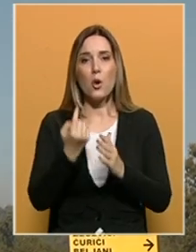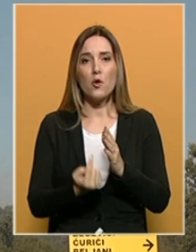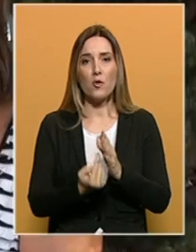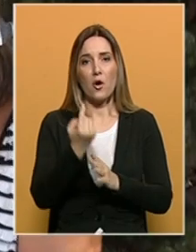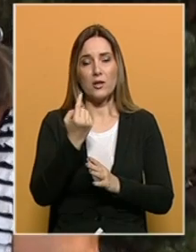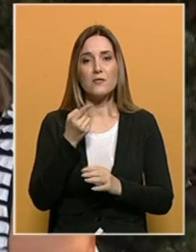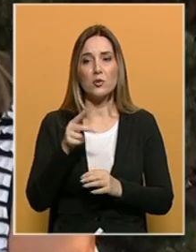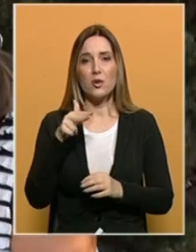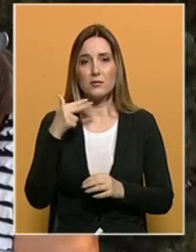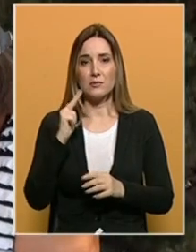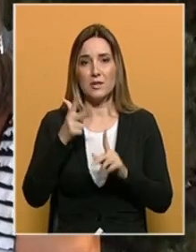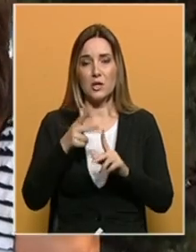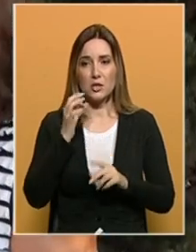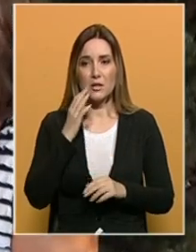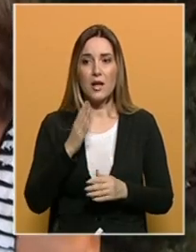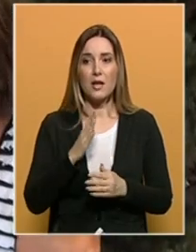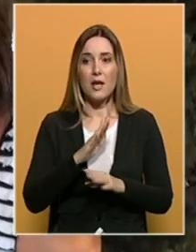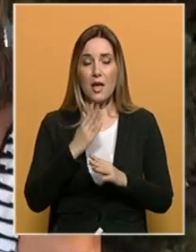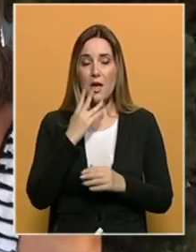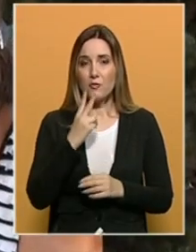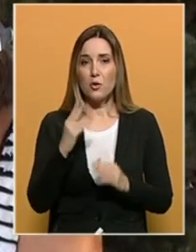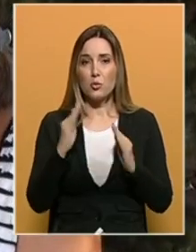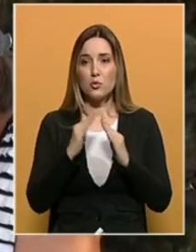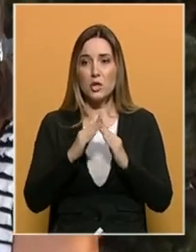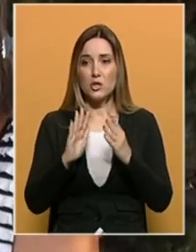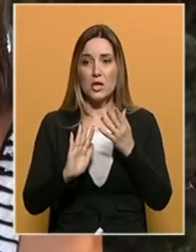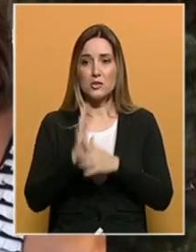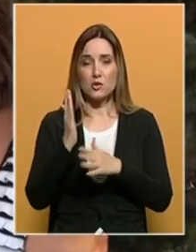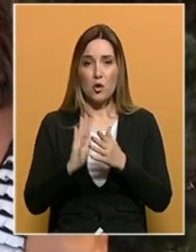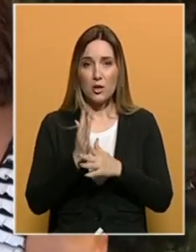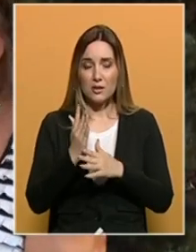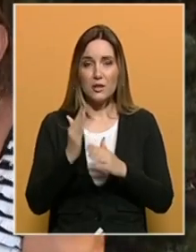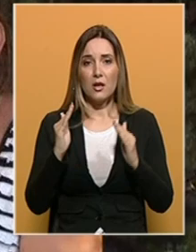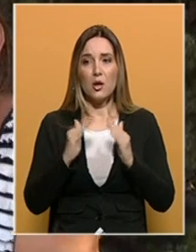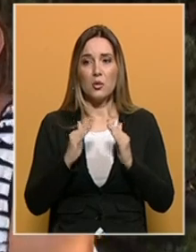treći dan tako. Značno je bilo, evo vidiš sve gori i misliš evo i kuća će izgore, izgore će...